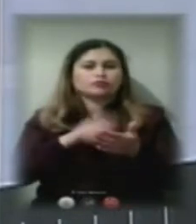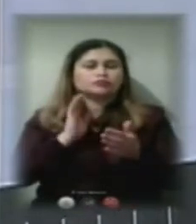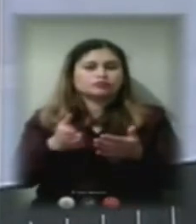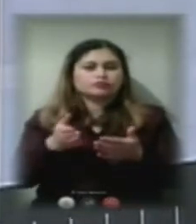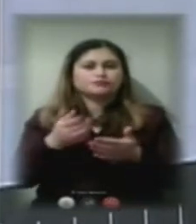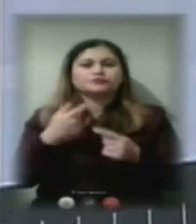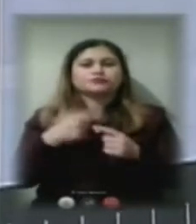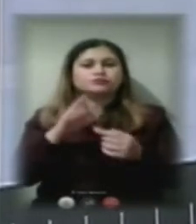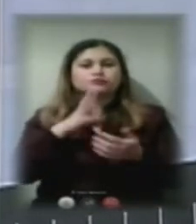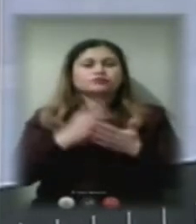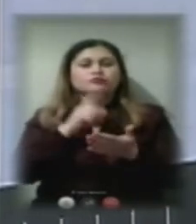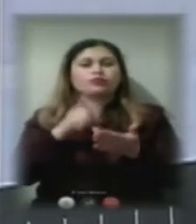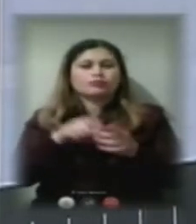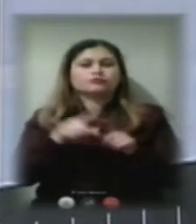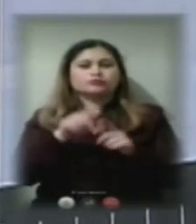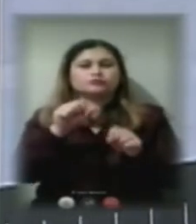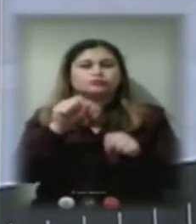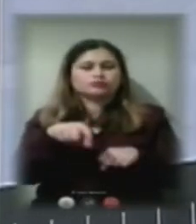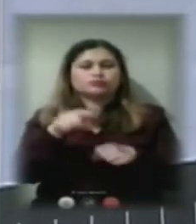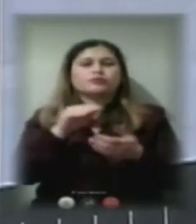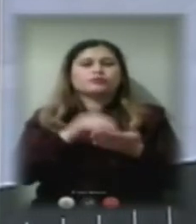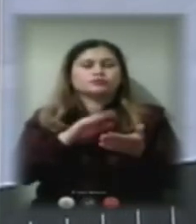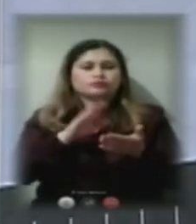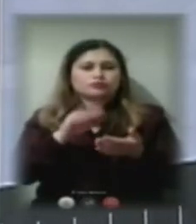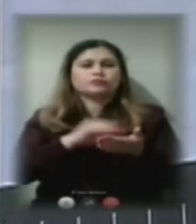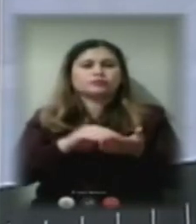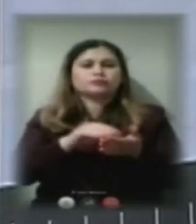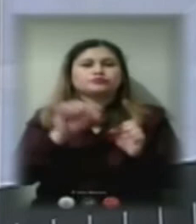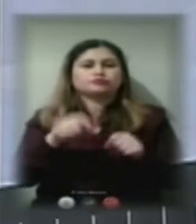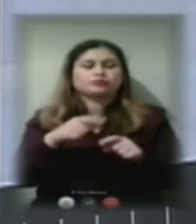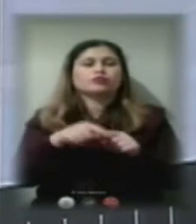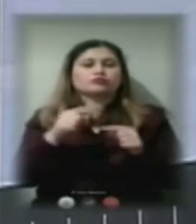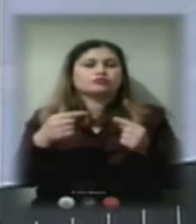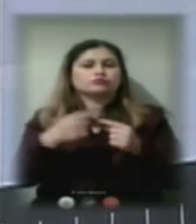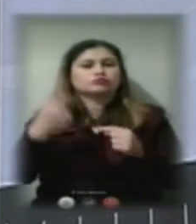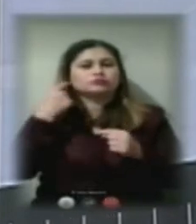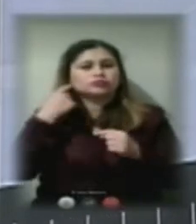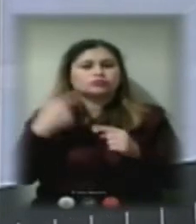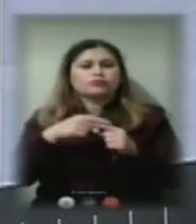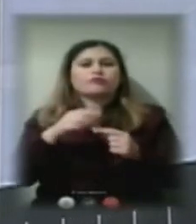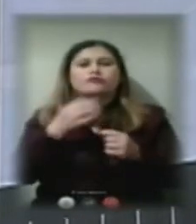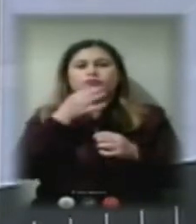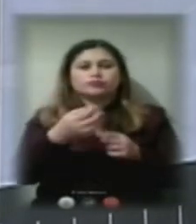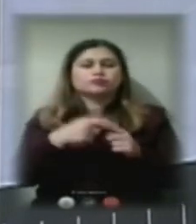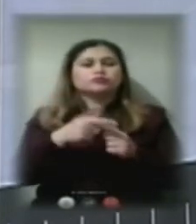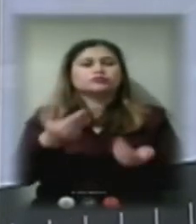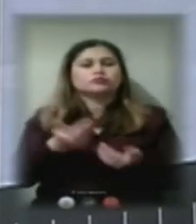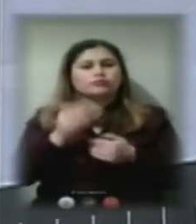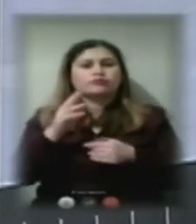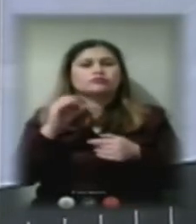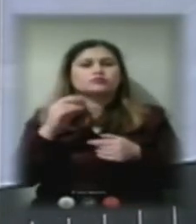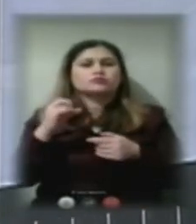запитання ви так само зможете поставити і можливо вже отримати точну відповідь, чи будуть ці жителі відселятися, чи ні.